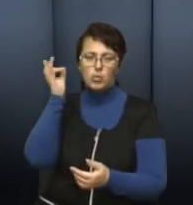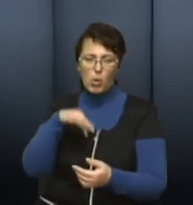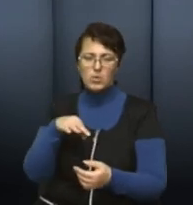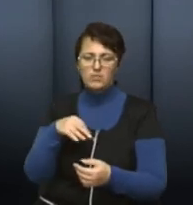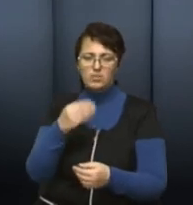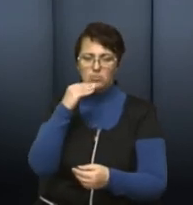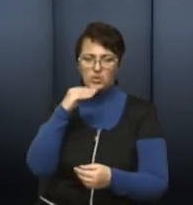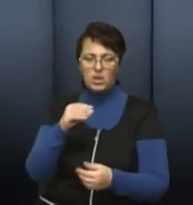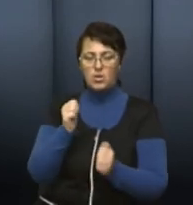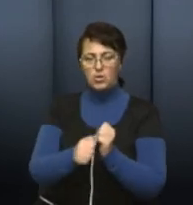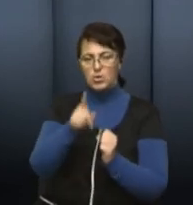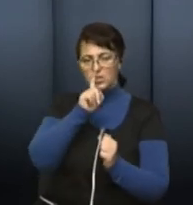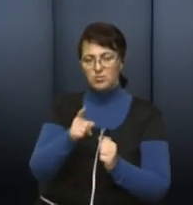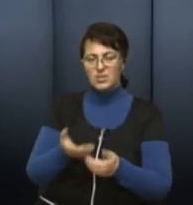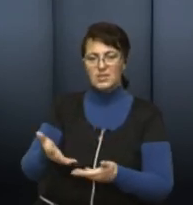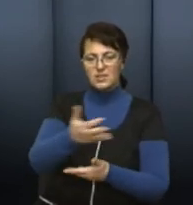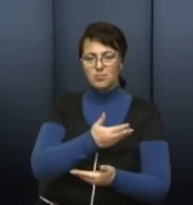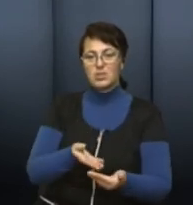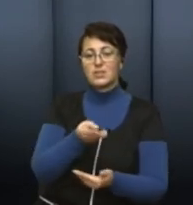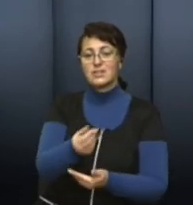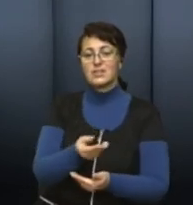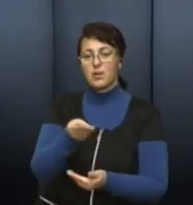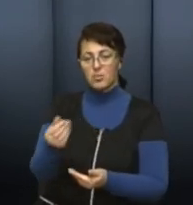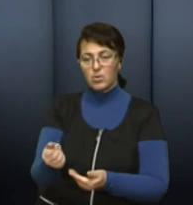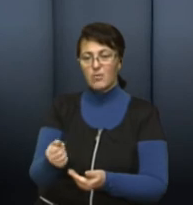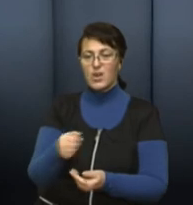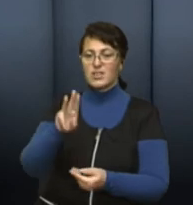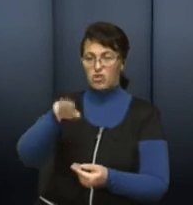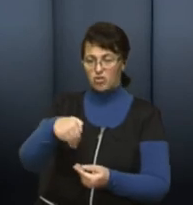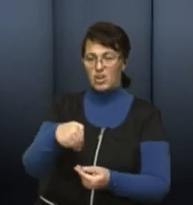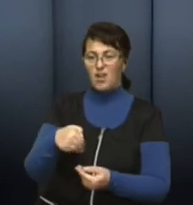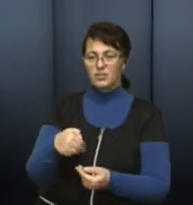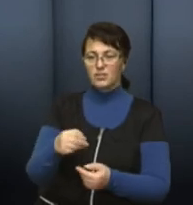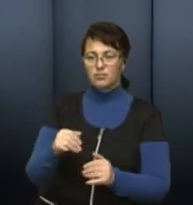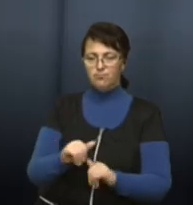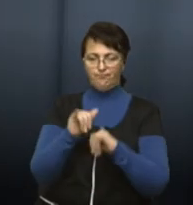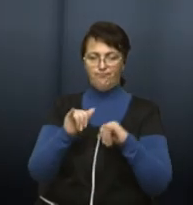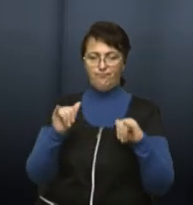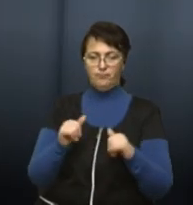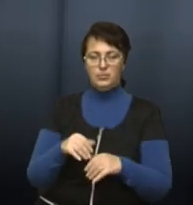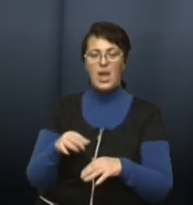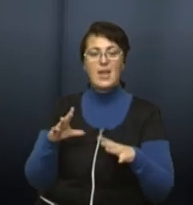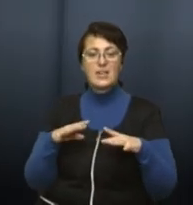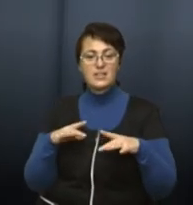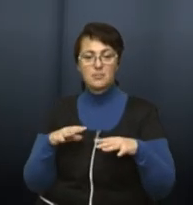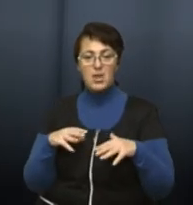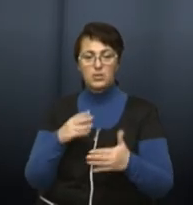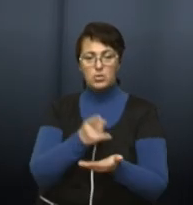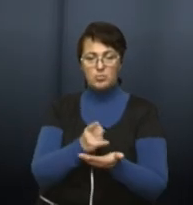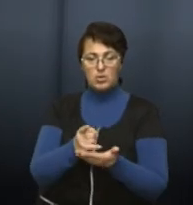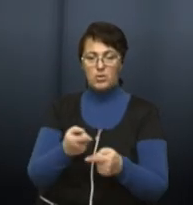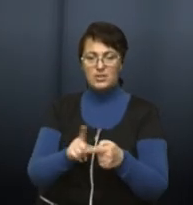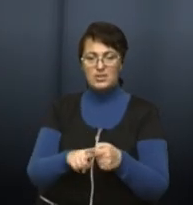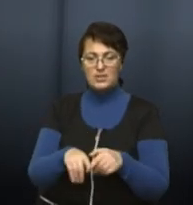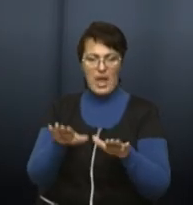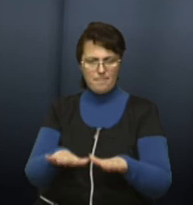з кожним місяцем збір за паркування, збір за штрафів зростає. Інспектор з паркування – це місцева